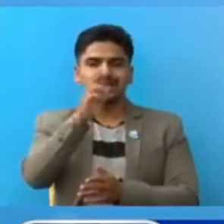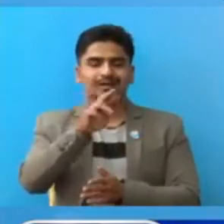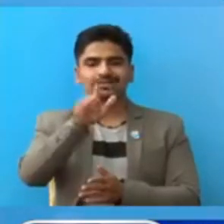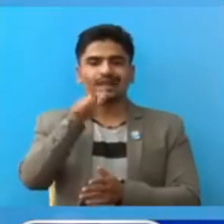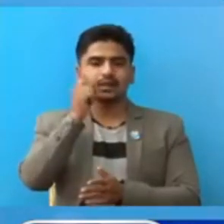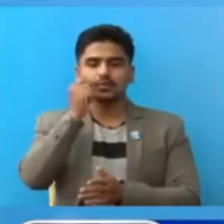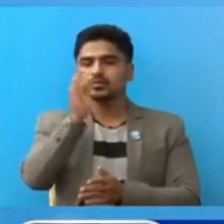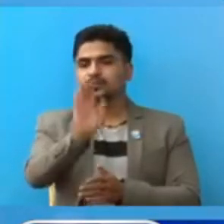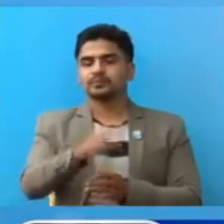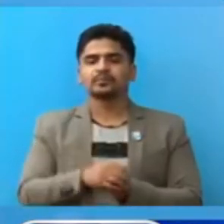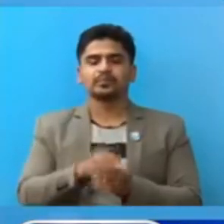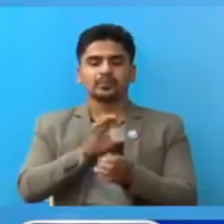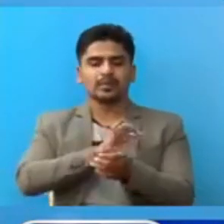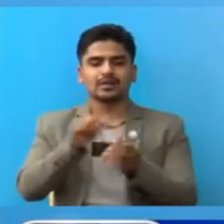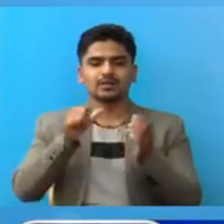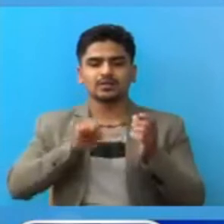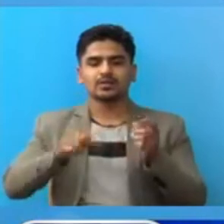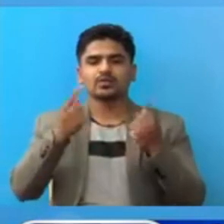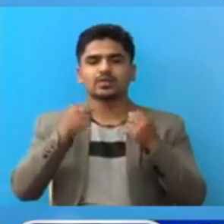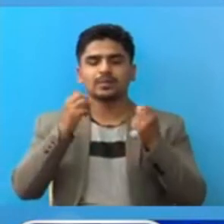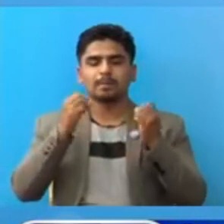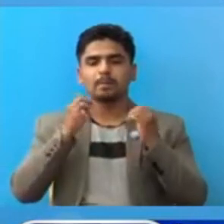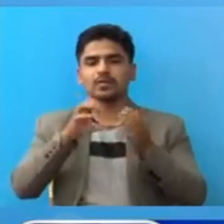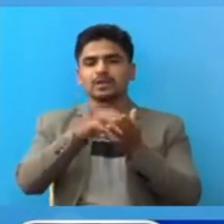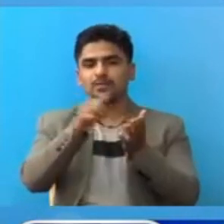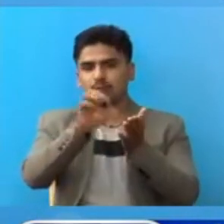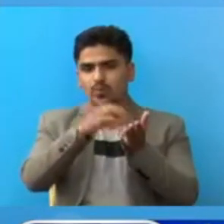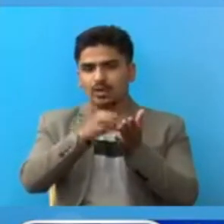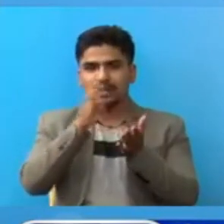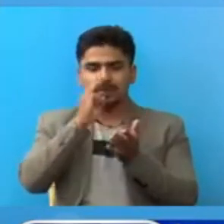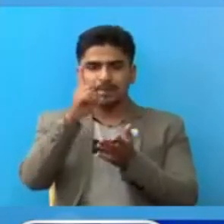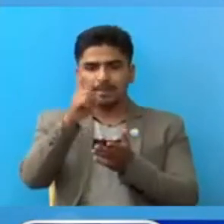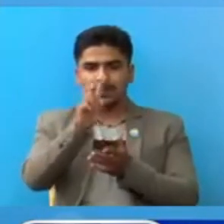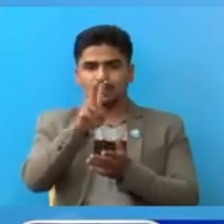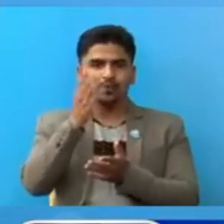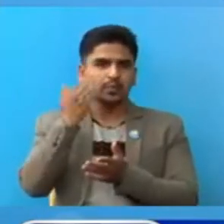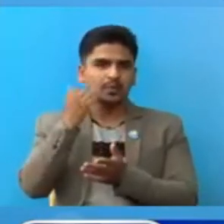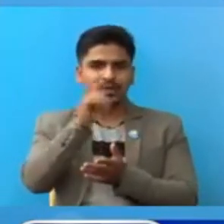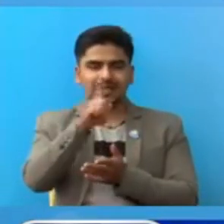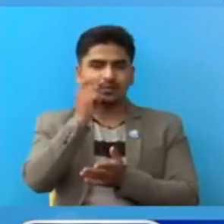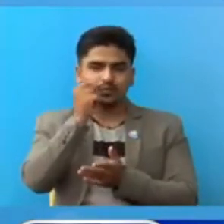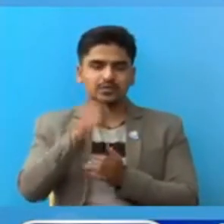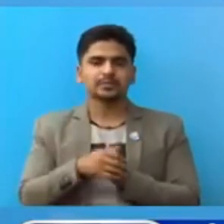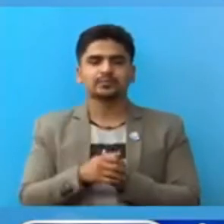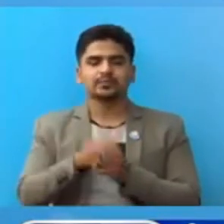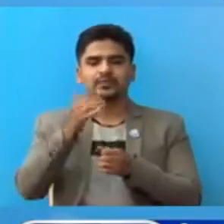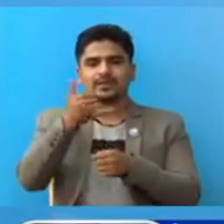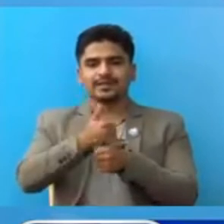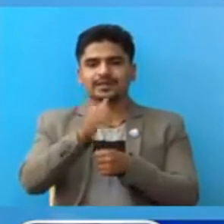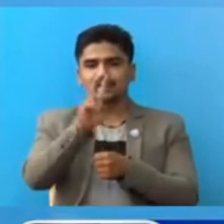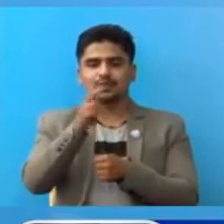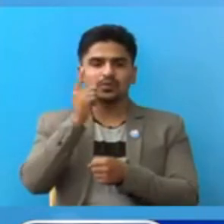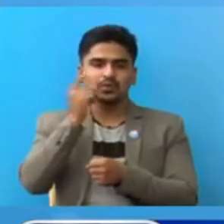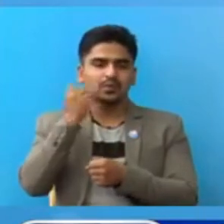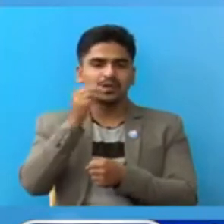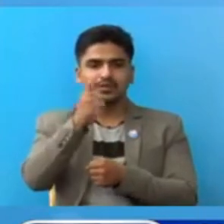पुरुष नूँचा। प्रादेशिक जनस्वास्त प्रयोक साला पोखरा में बागलूं का दुई महिला र एक पुरूस, स्यांग्जा का दुई महिला